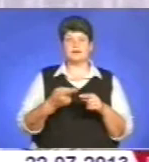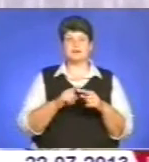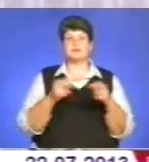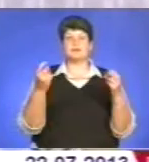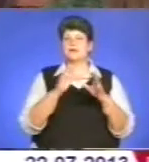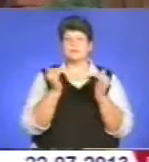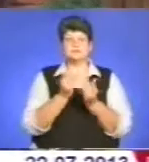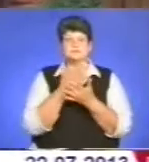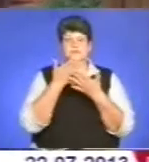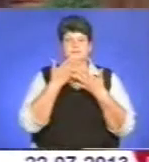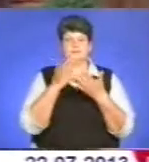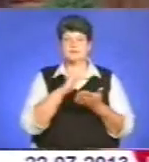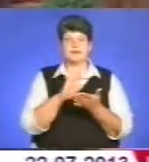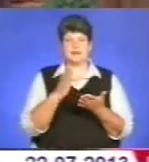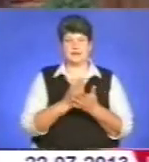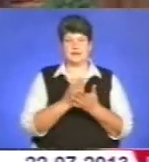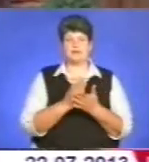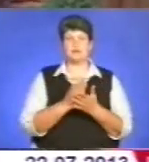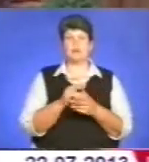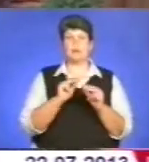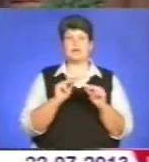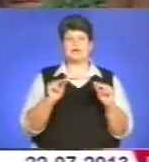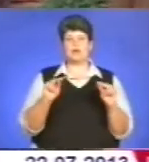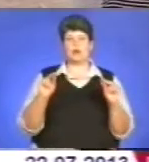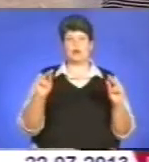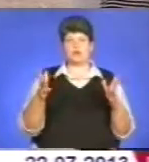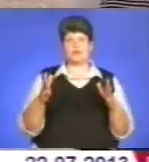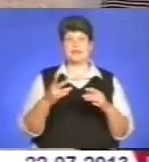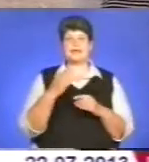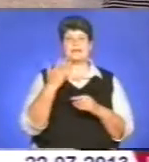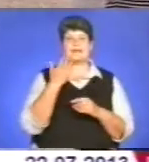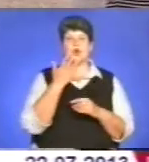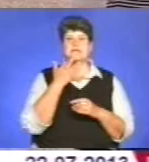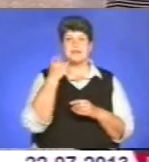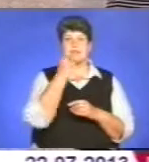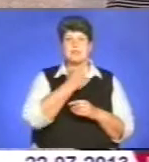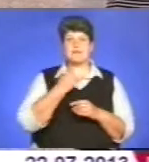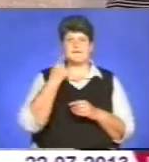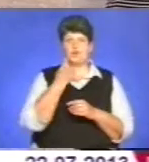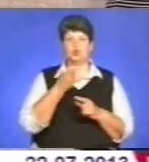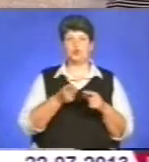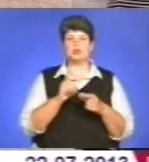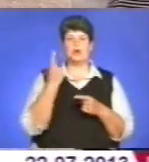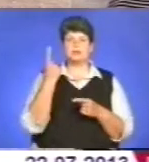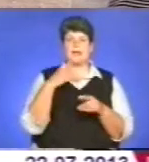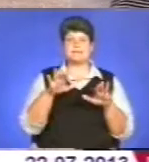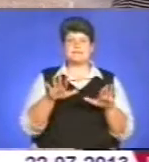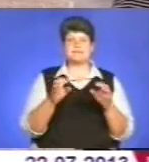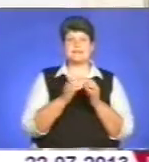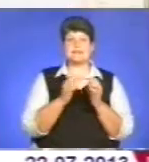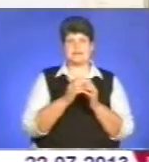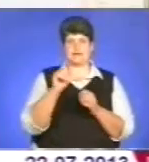Найпопулярніший факультет у педагогічних вищих навчальних закладах і далі іноземна філологія. Тут на одне місце до 10 претендентів.